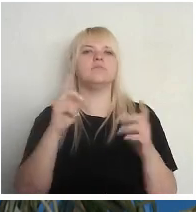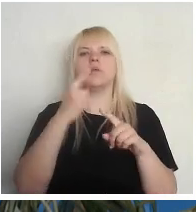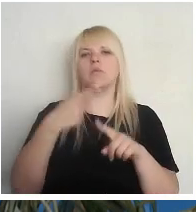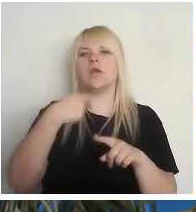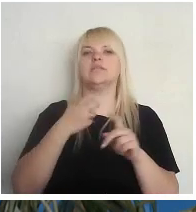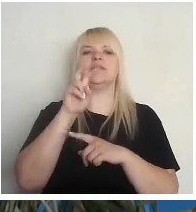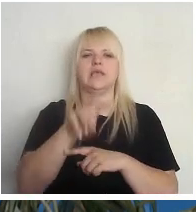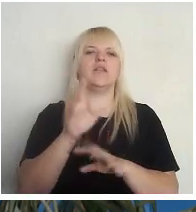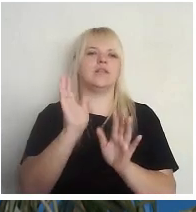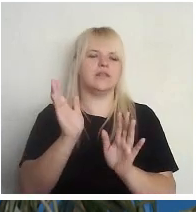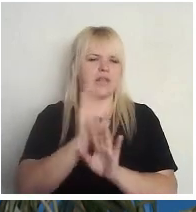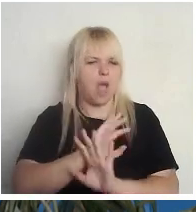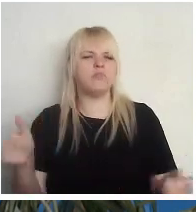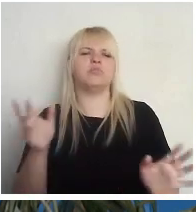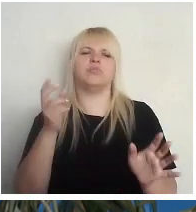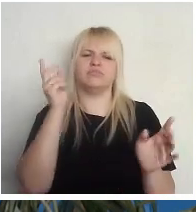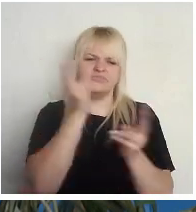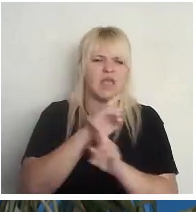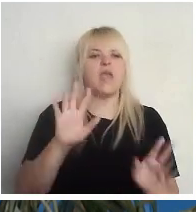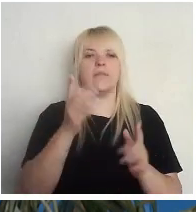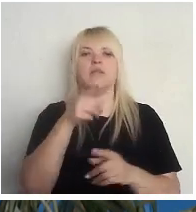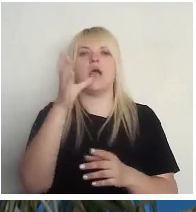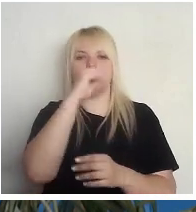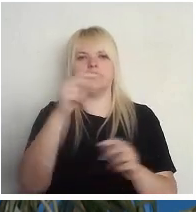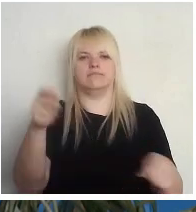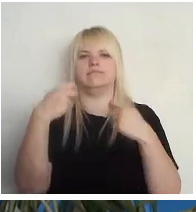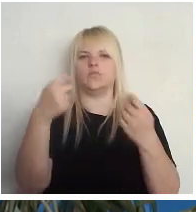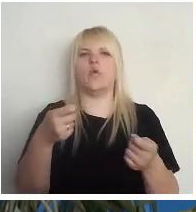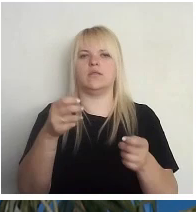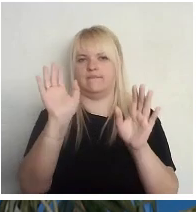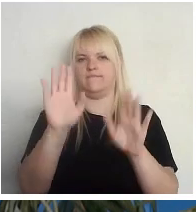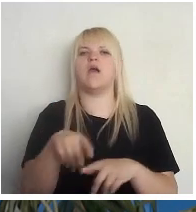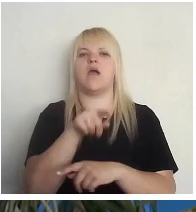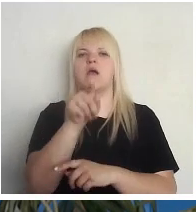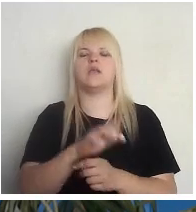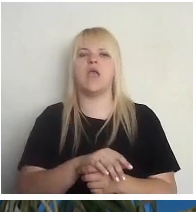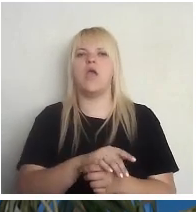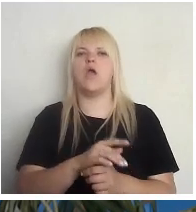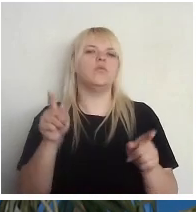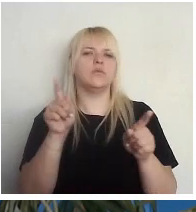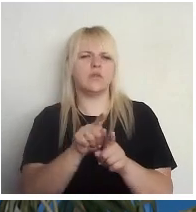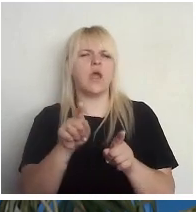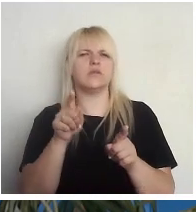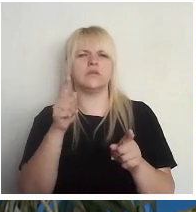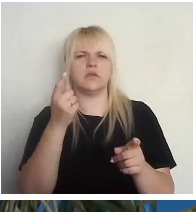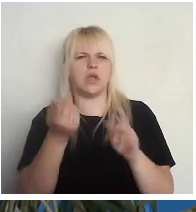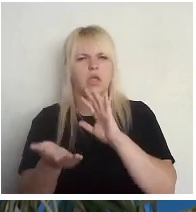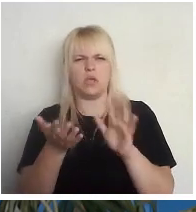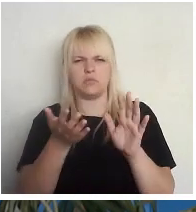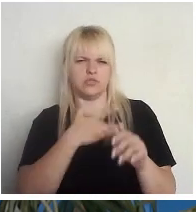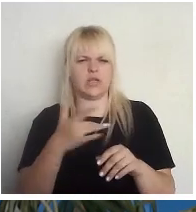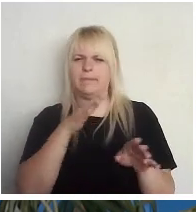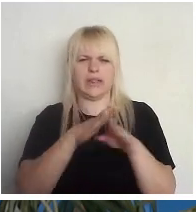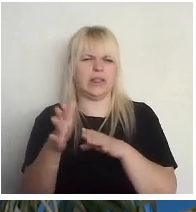nesapratīšu vēl īsti, bet respektīvi, ka tā iespēja tiek dota. Un otrs, kas man liekas, ka tas kaut kādā mērā, bet tas tagad ir tāds pilnīgi pieņēmums,